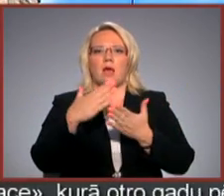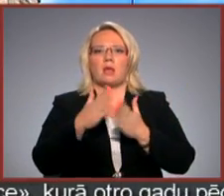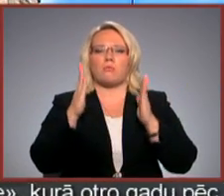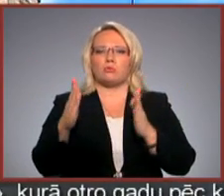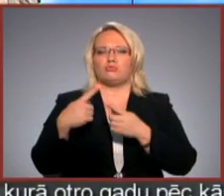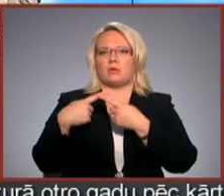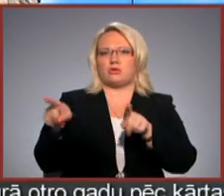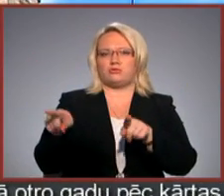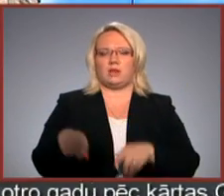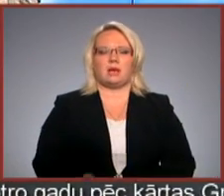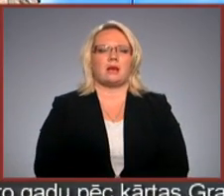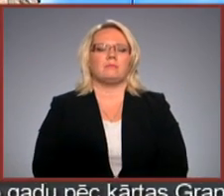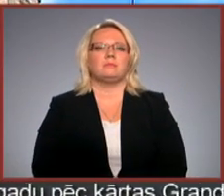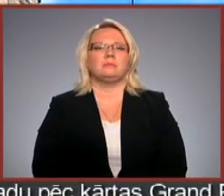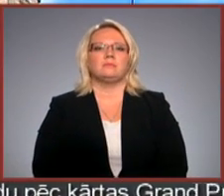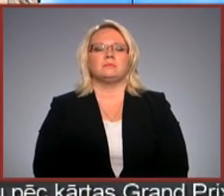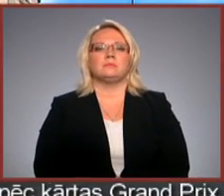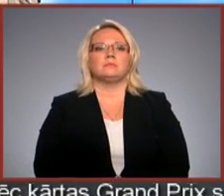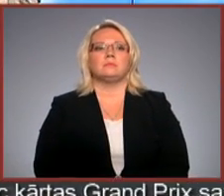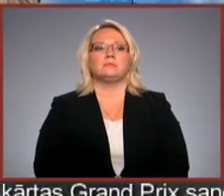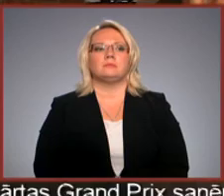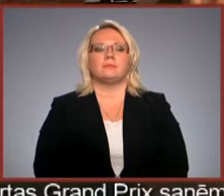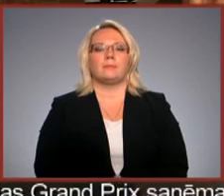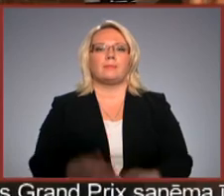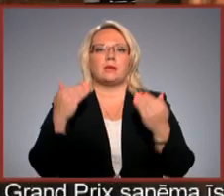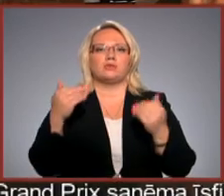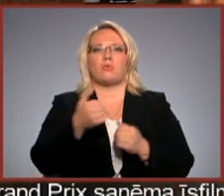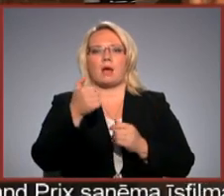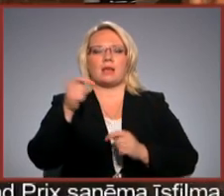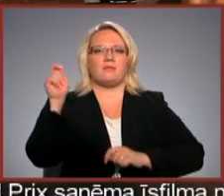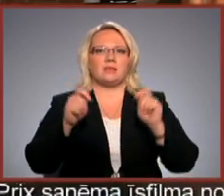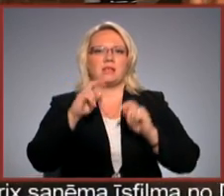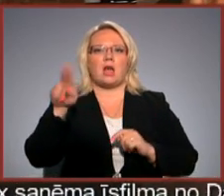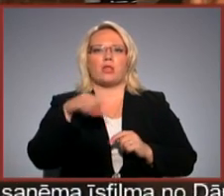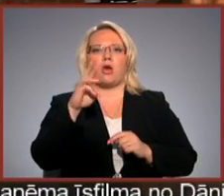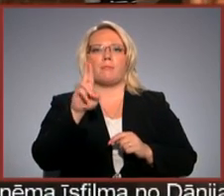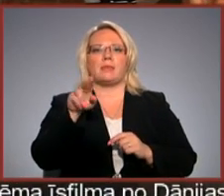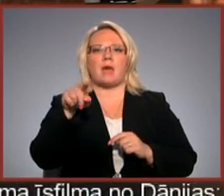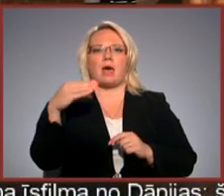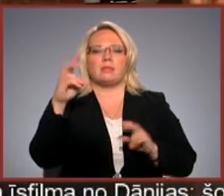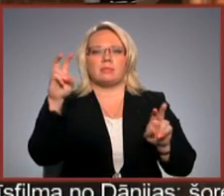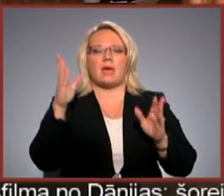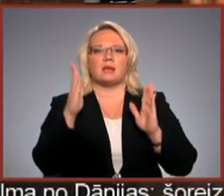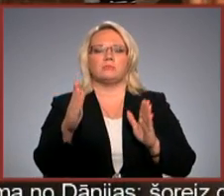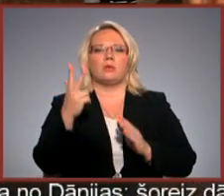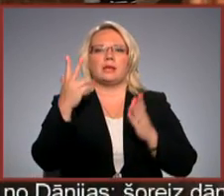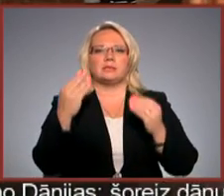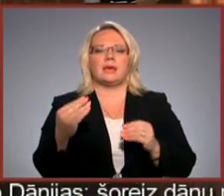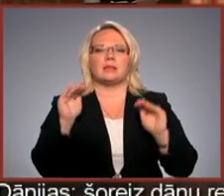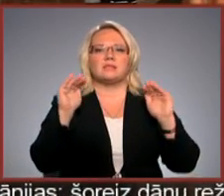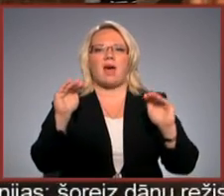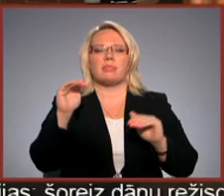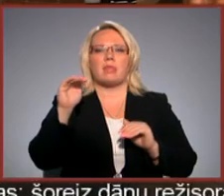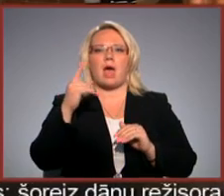Mūzikas festivāls Festivālā Dominanti, kas norisināsies trīs dienas Svētā Pēteru Baznīcā,